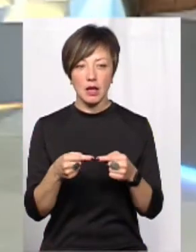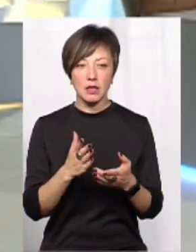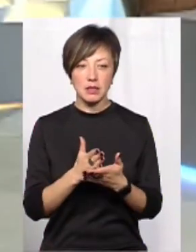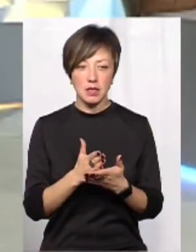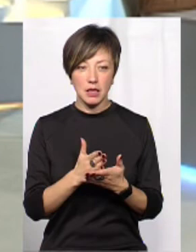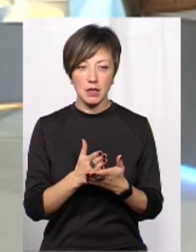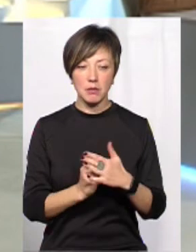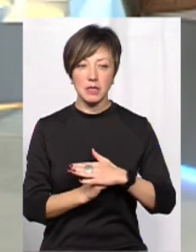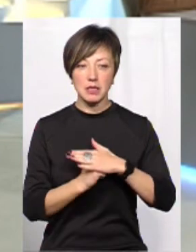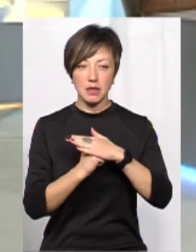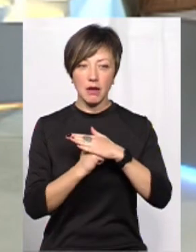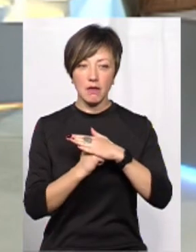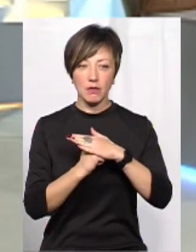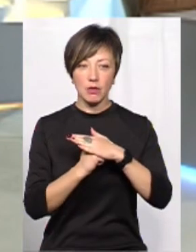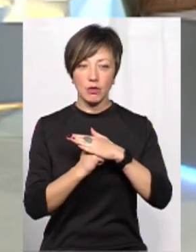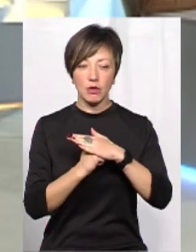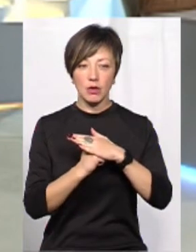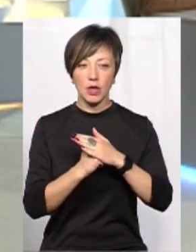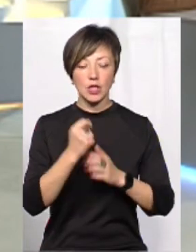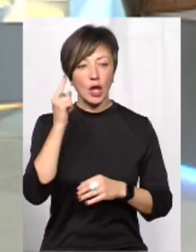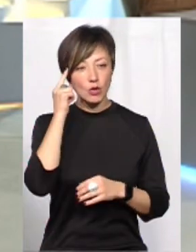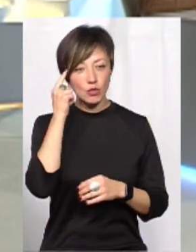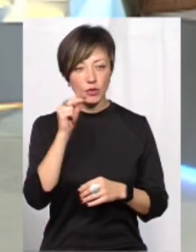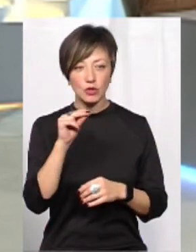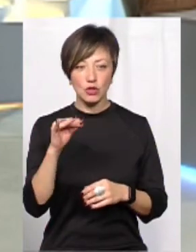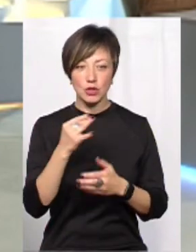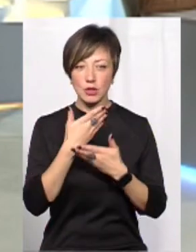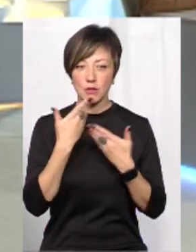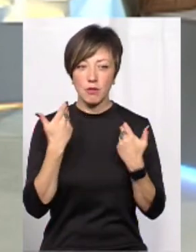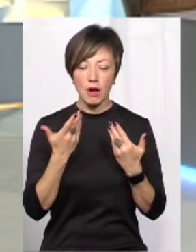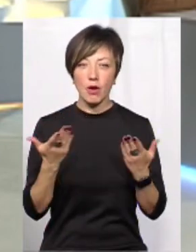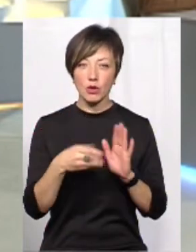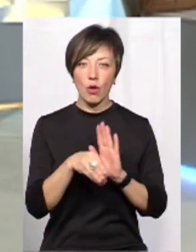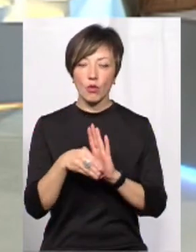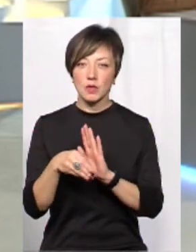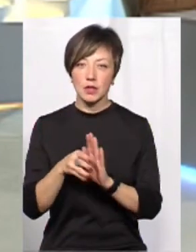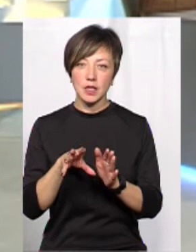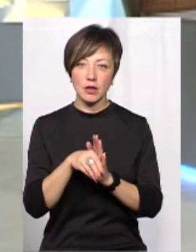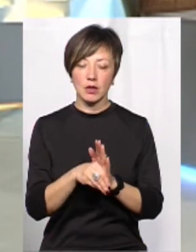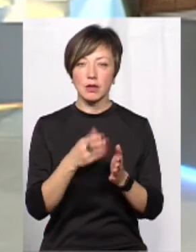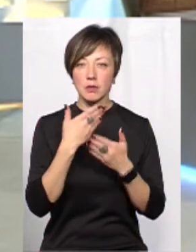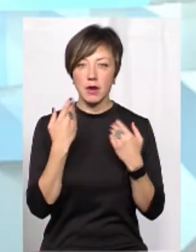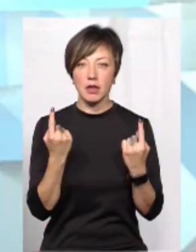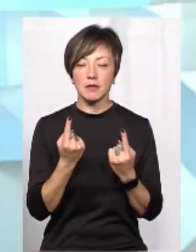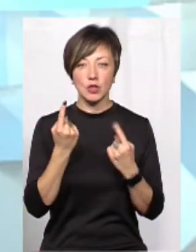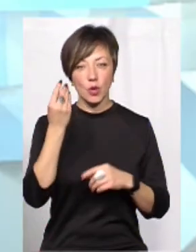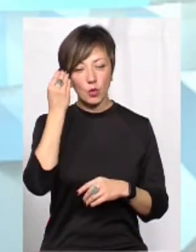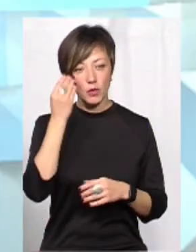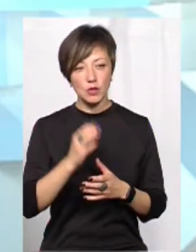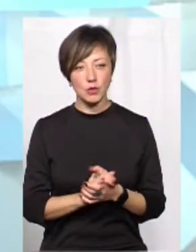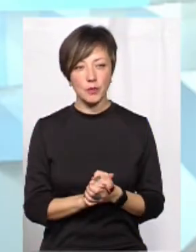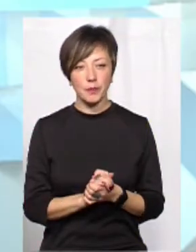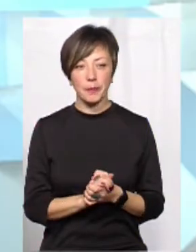підстави, скажімо так, задуматися, чи немає тут якоїсь корупційної складови, чи немає якогось злочинного умислу.